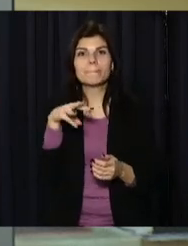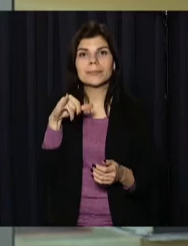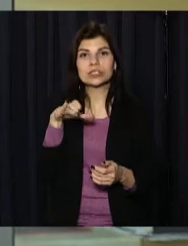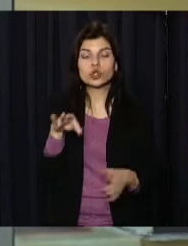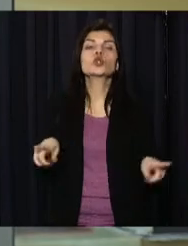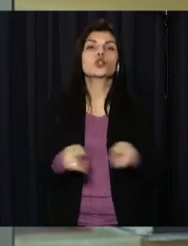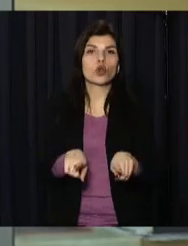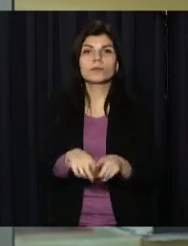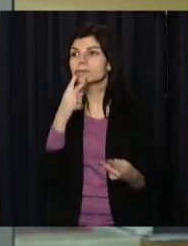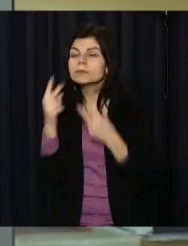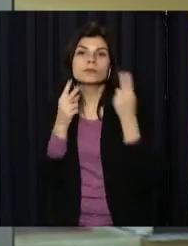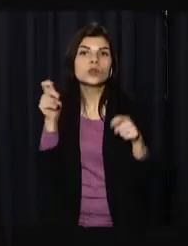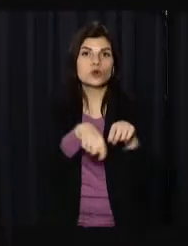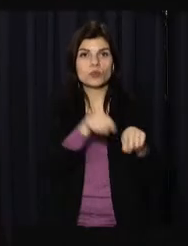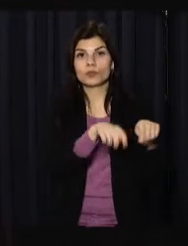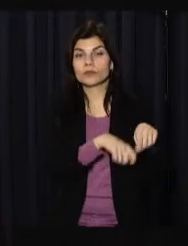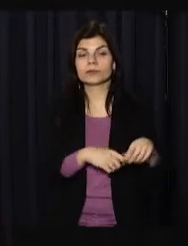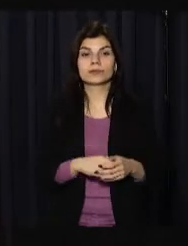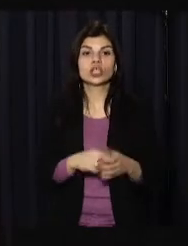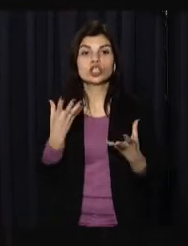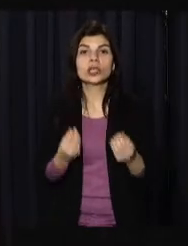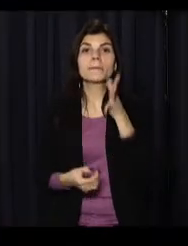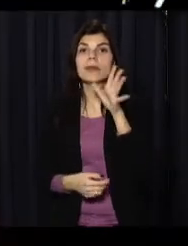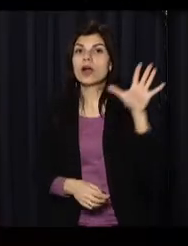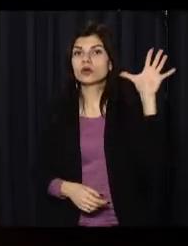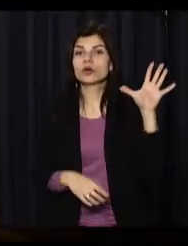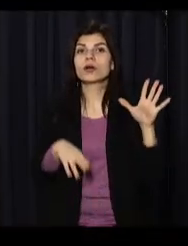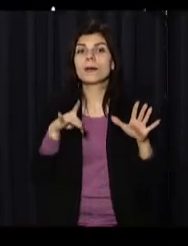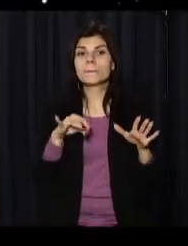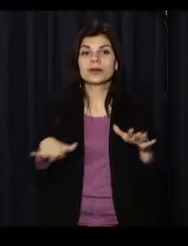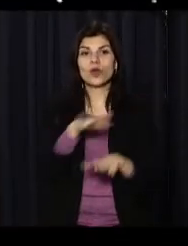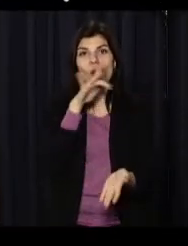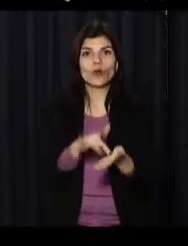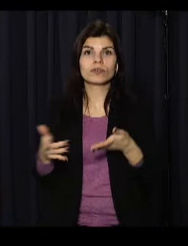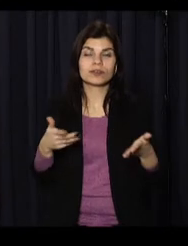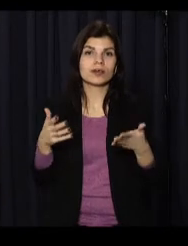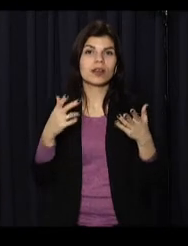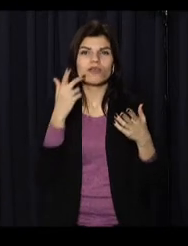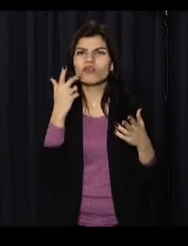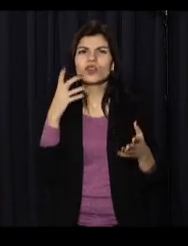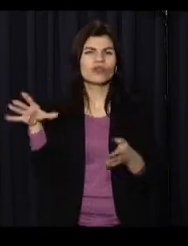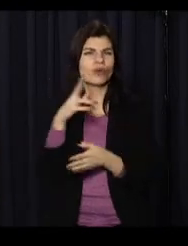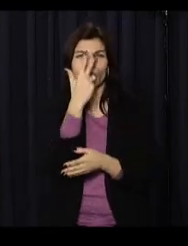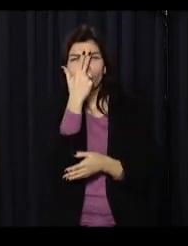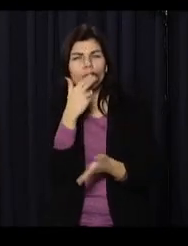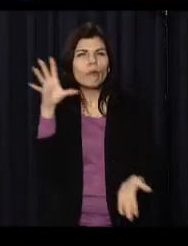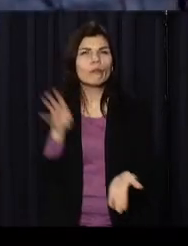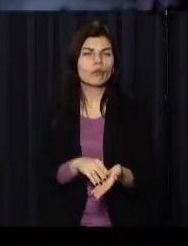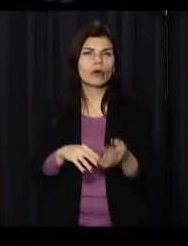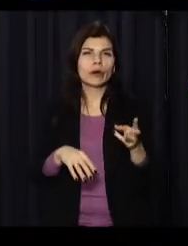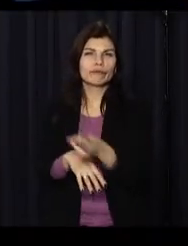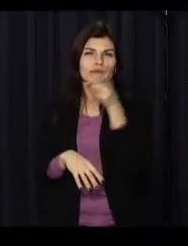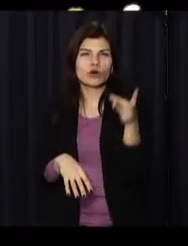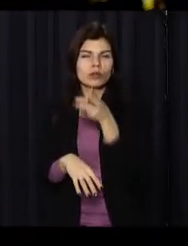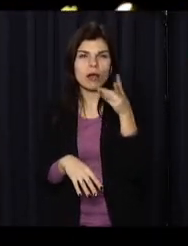у наступному сюжеті. Ще п'ять років тому при пересуванні містом звичною річчю для багатьох кам'янчан був ліхтарик.